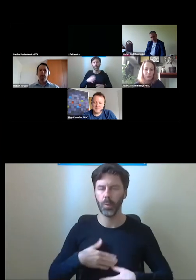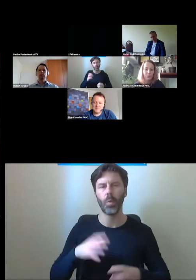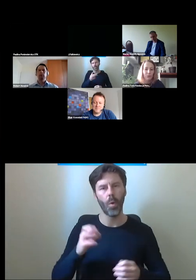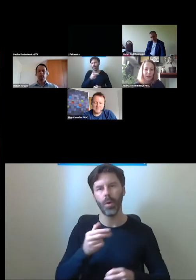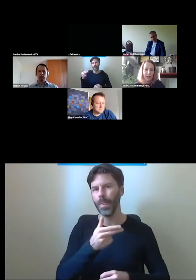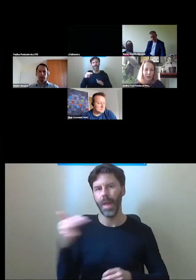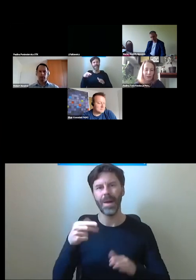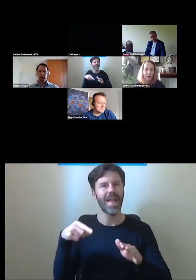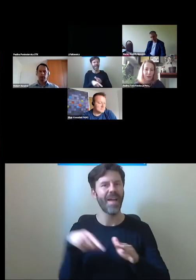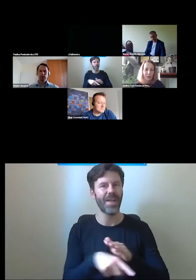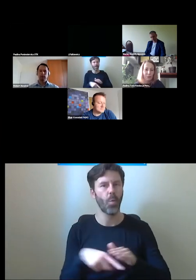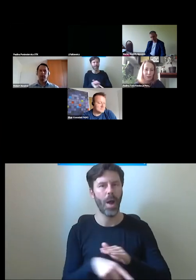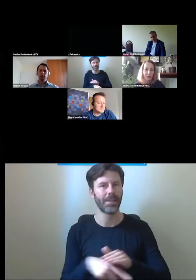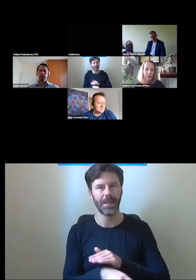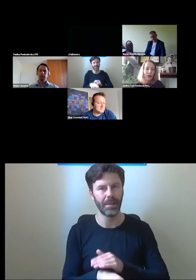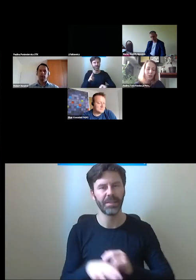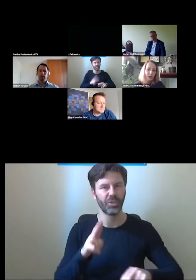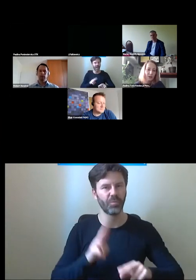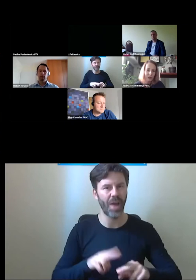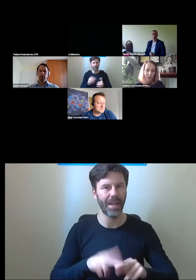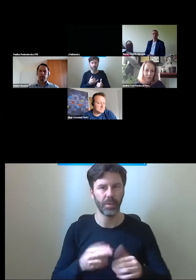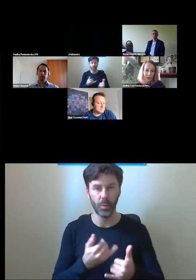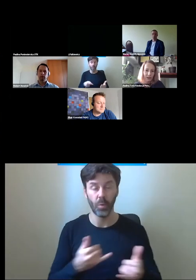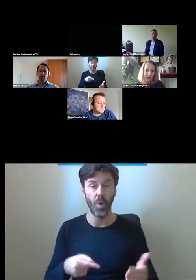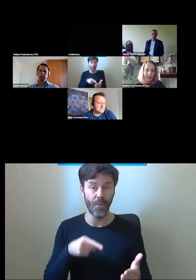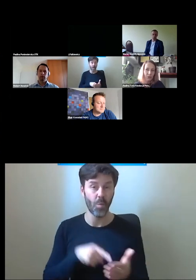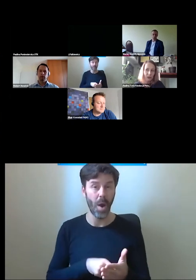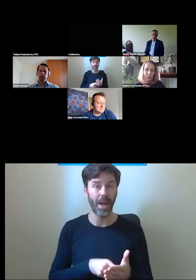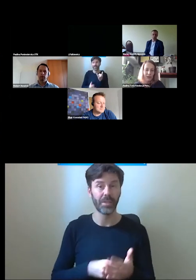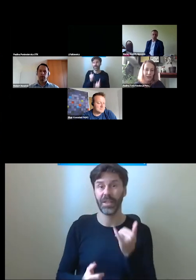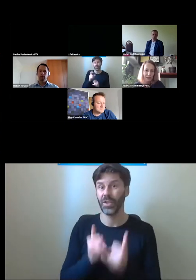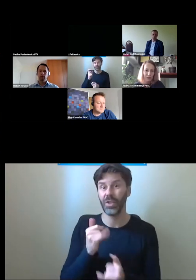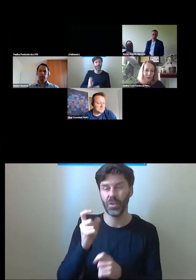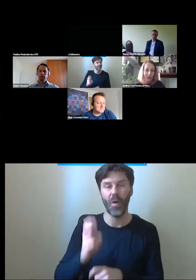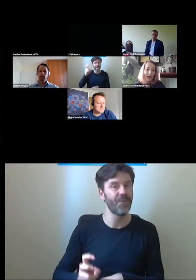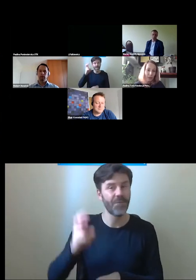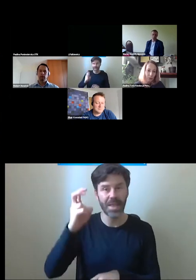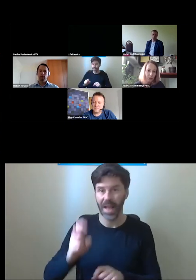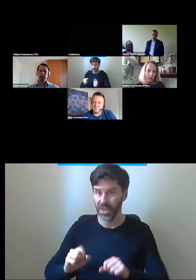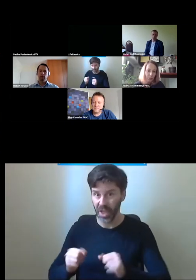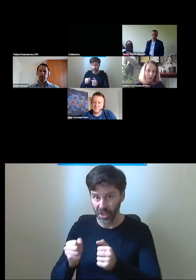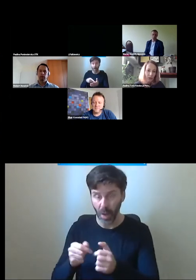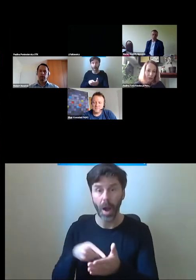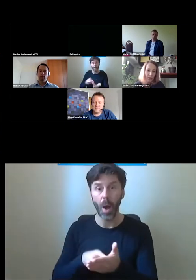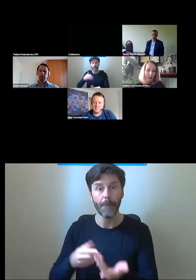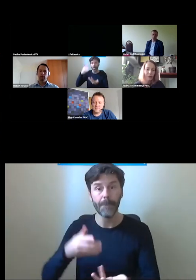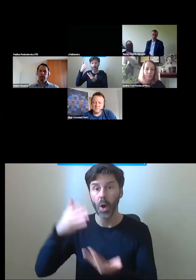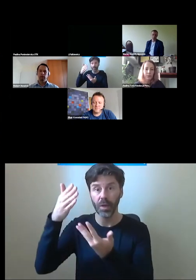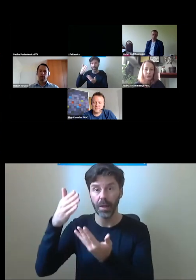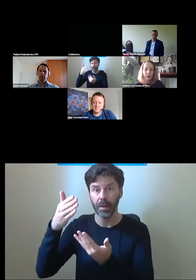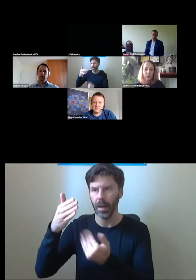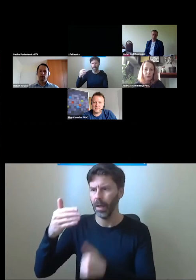sprzętów, które pozwalają na ewakuację z budynku właśnie w takich momentach, kiedy też winda przestaje działać, a pochylni obok niej nie ma